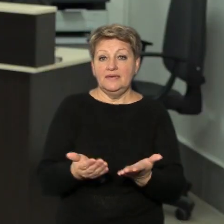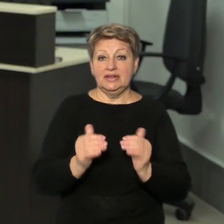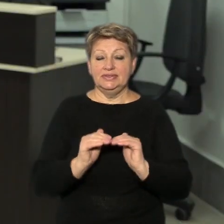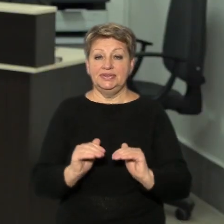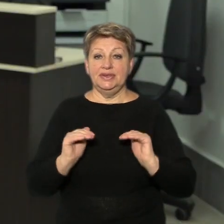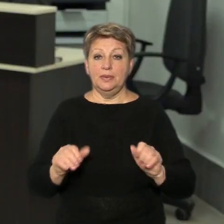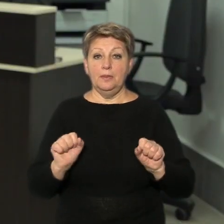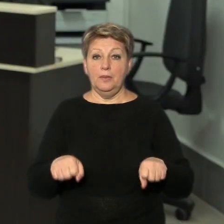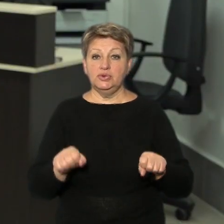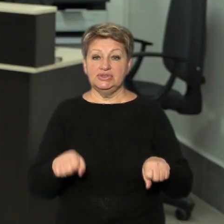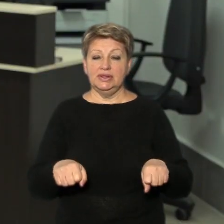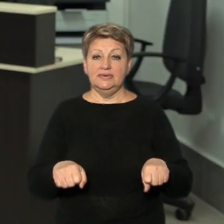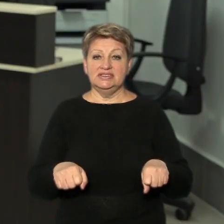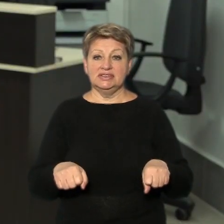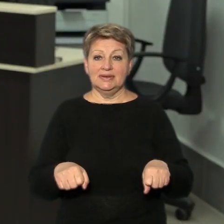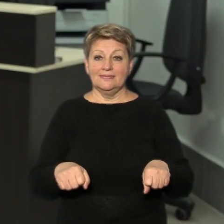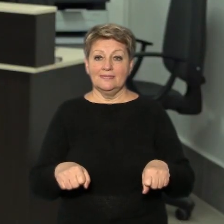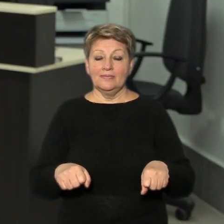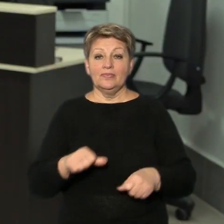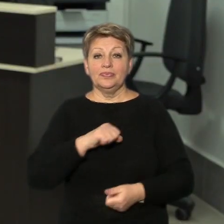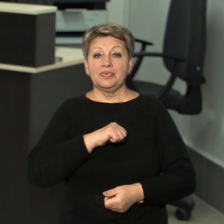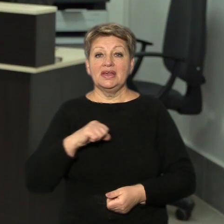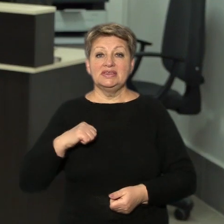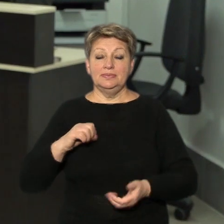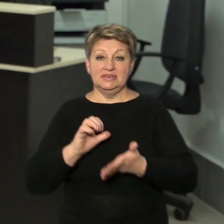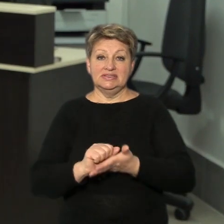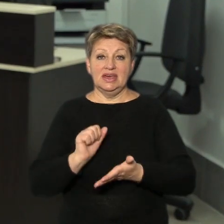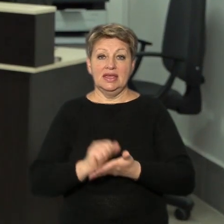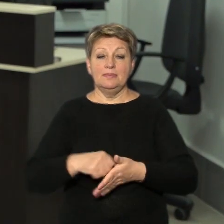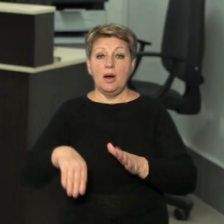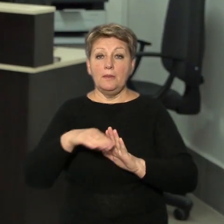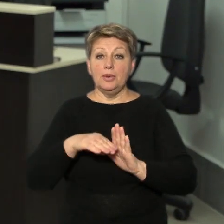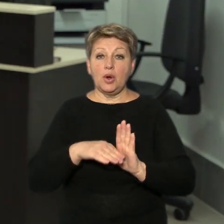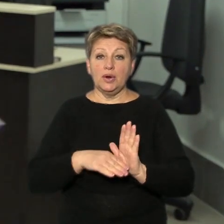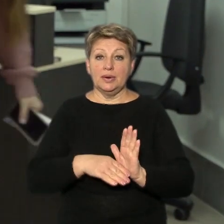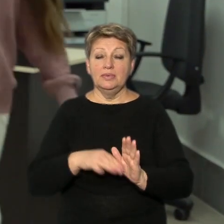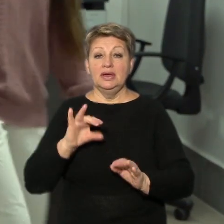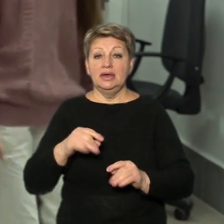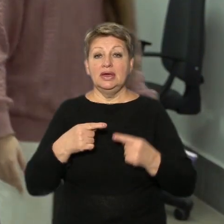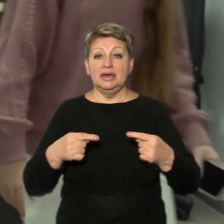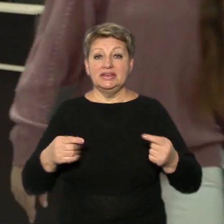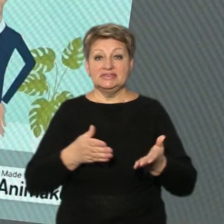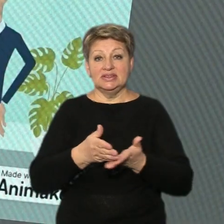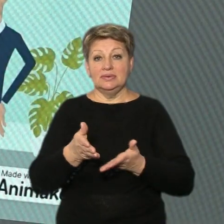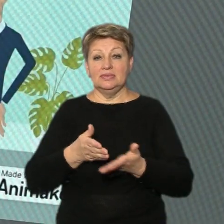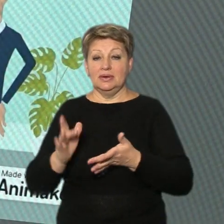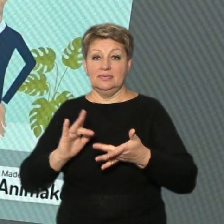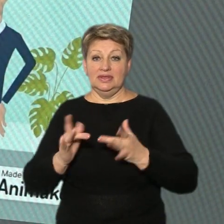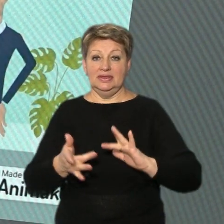можливість саме займатися програмуванням і різними напрямками ІТ.